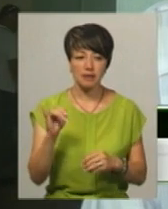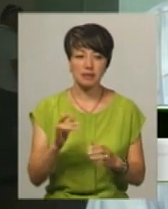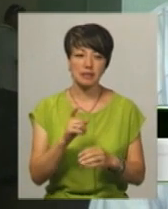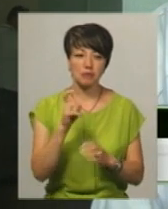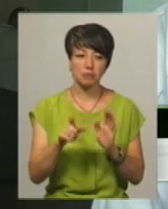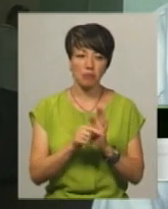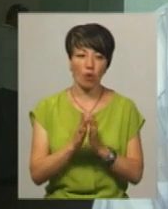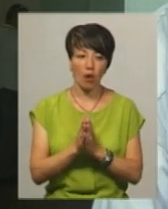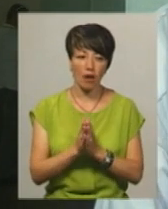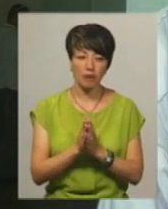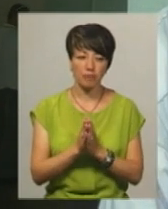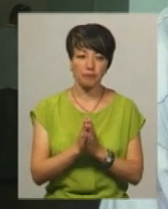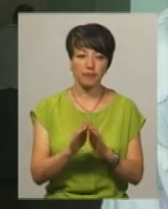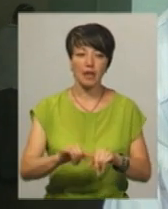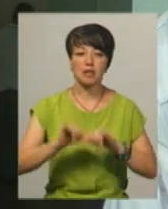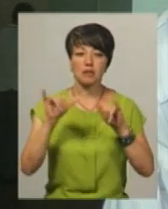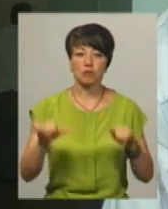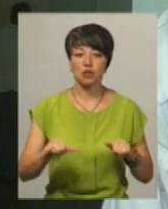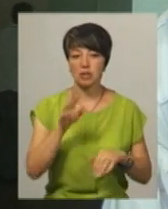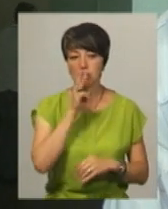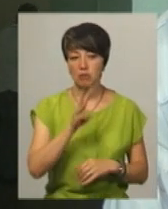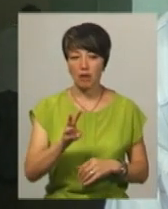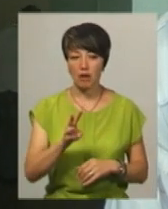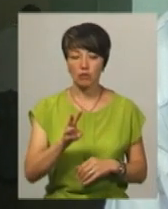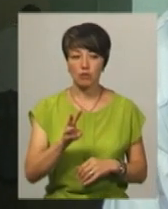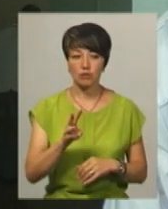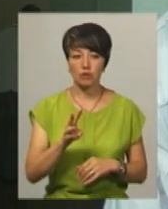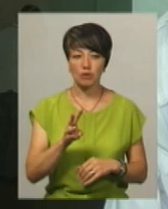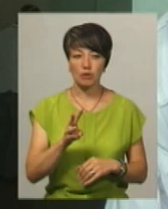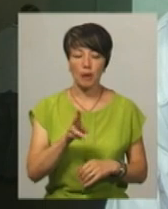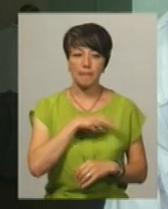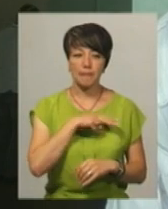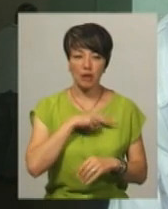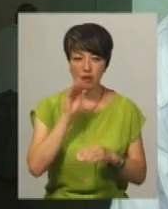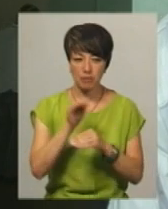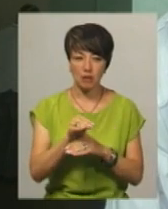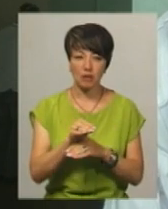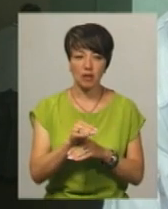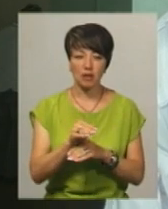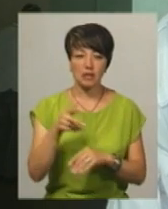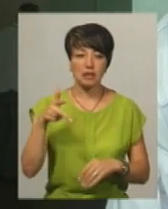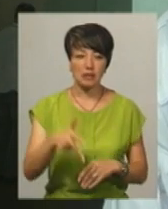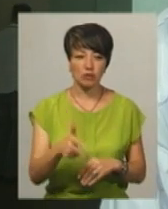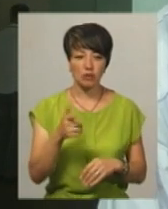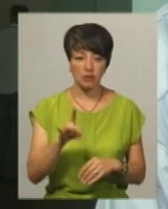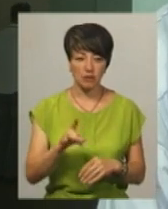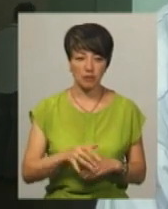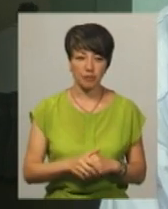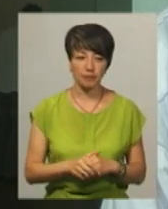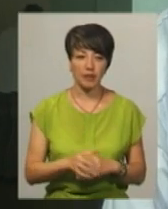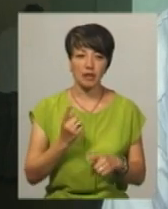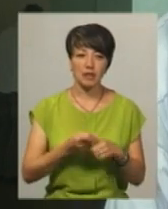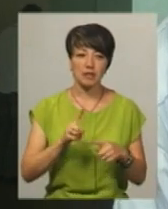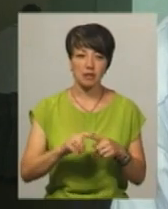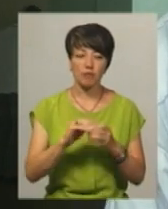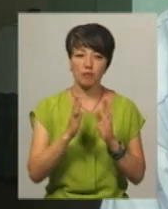проханням збільшити зарплату за рахунок приміювання в розмірі 3 тисяч гривень. Це,